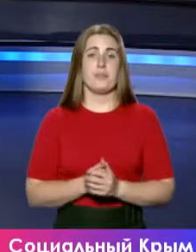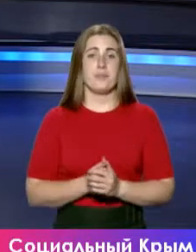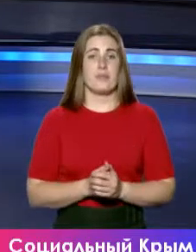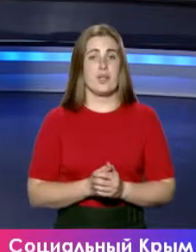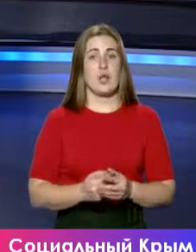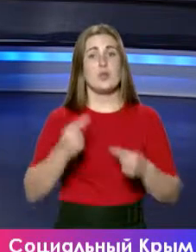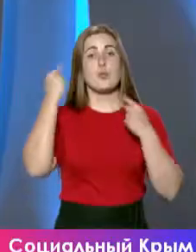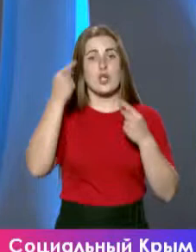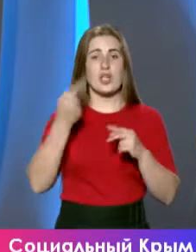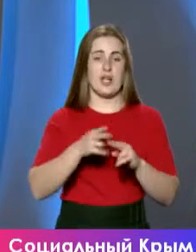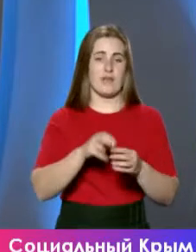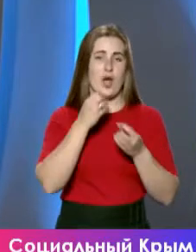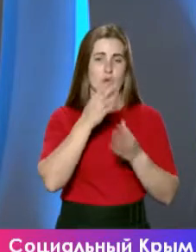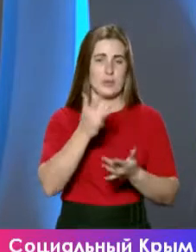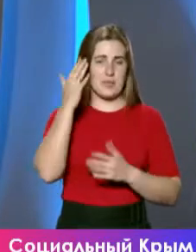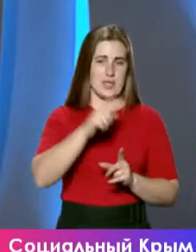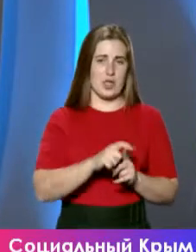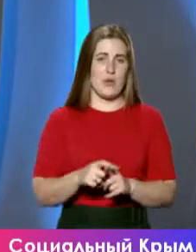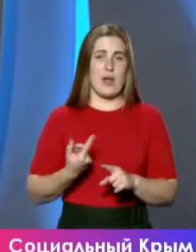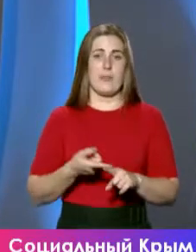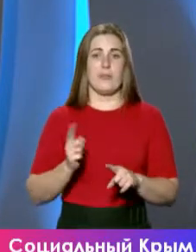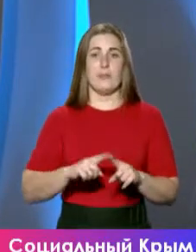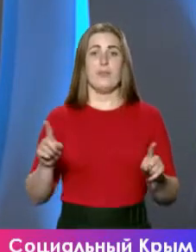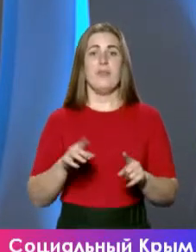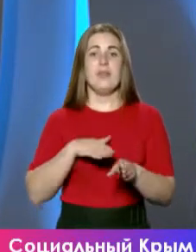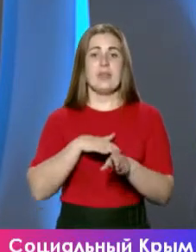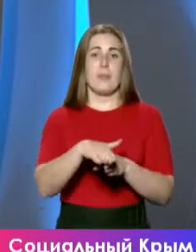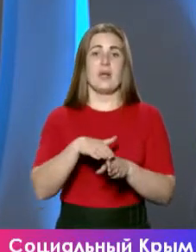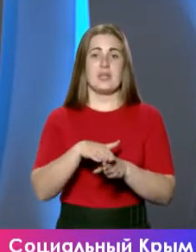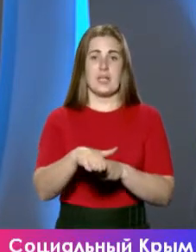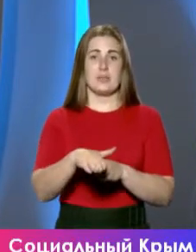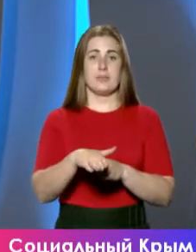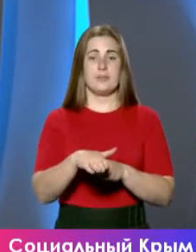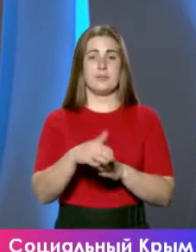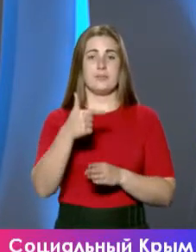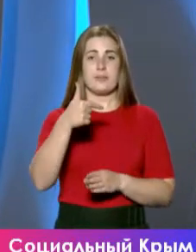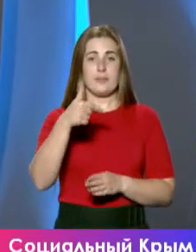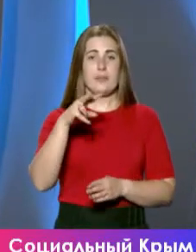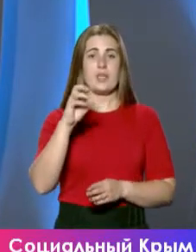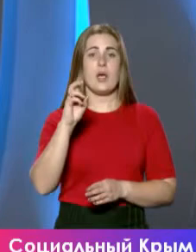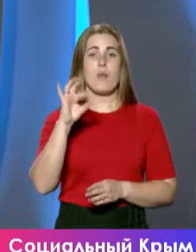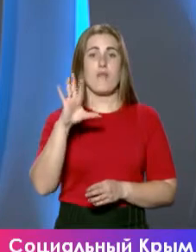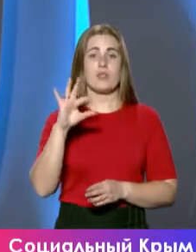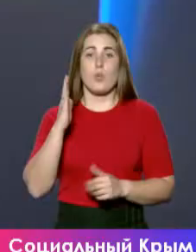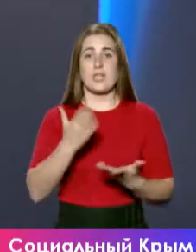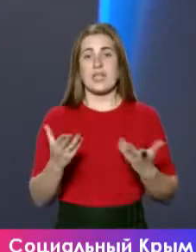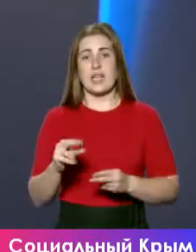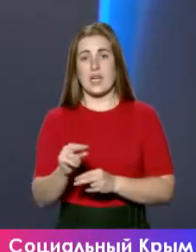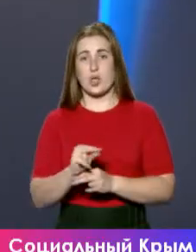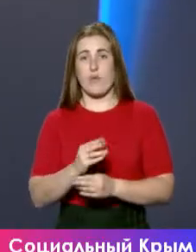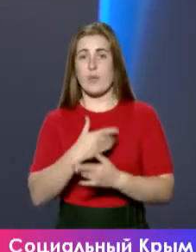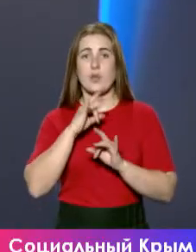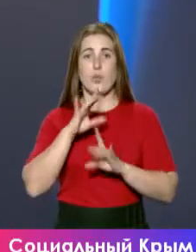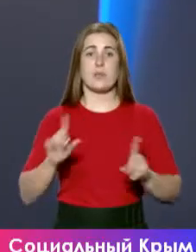хорошем смысле? — Сумасшедшее в хорошем смысле, потому что наполняемость Глебовского газохранилища составляет